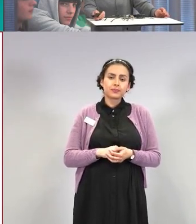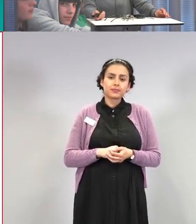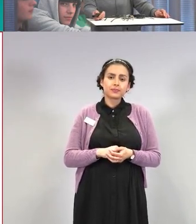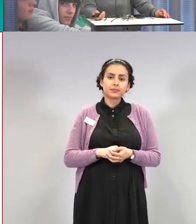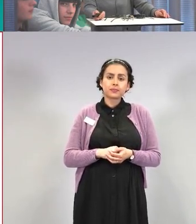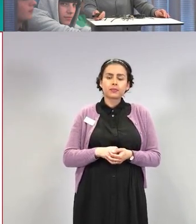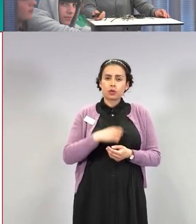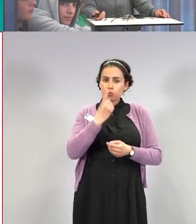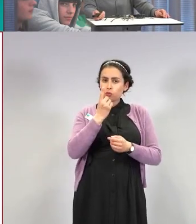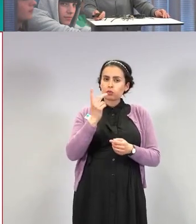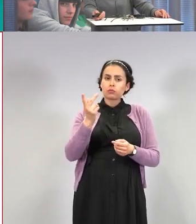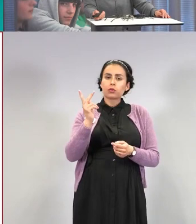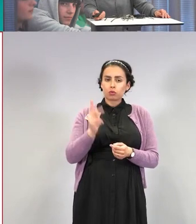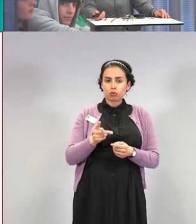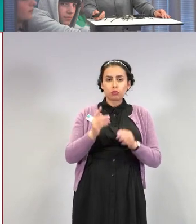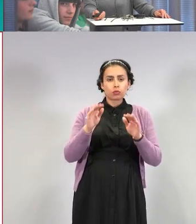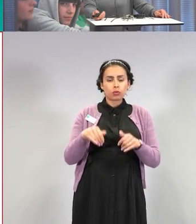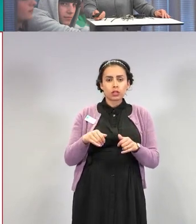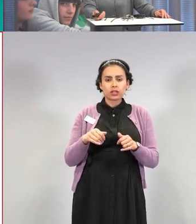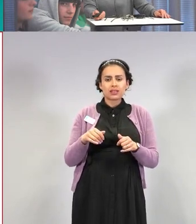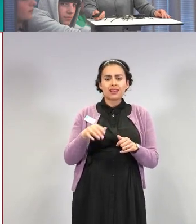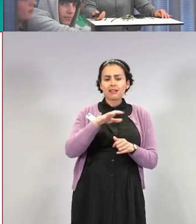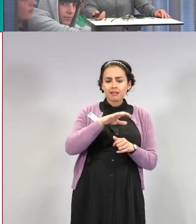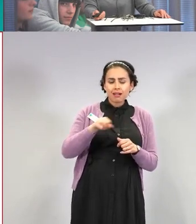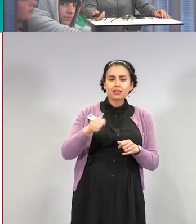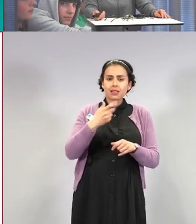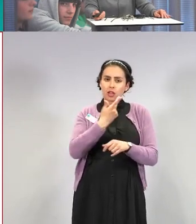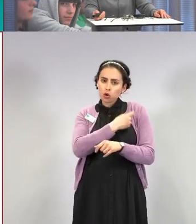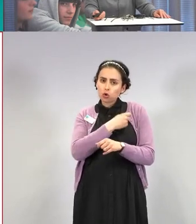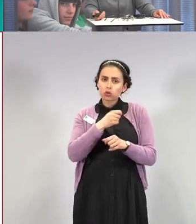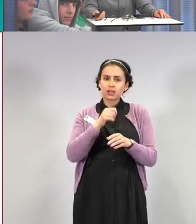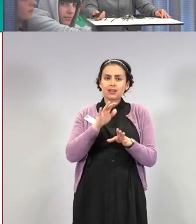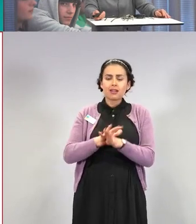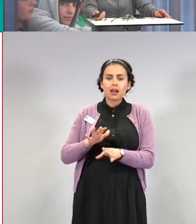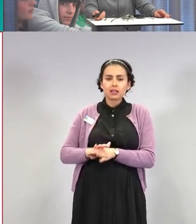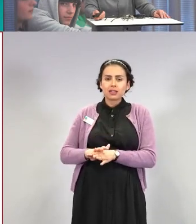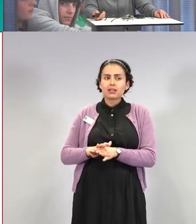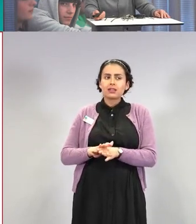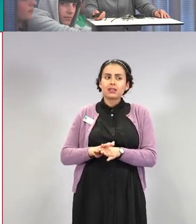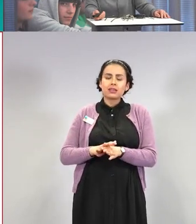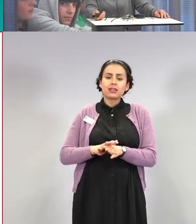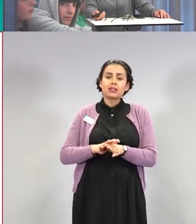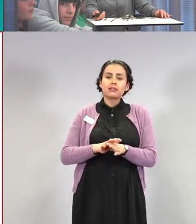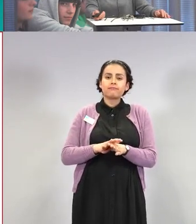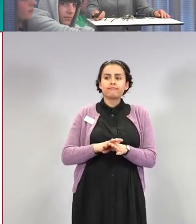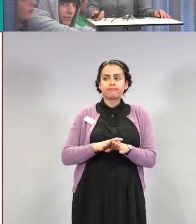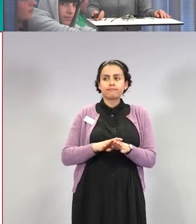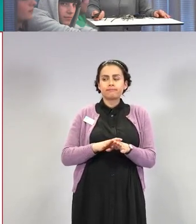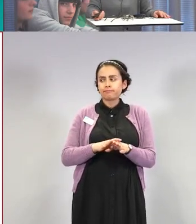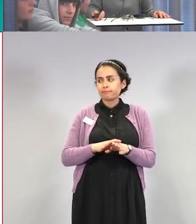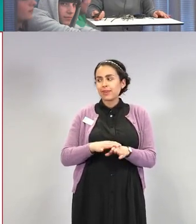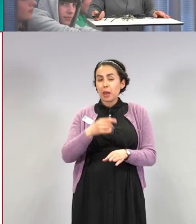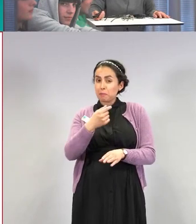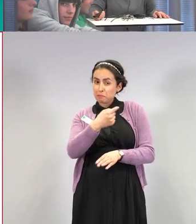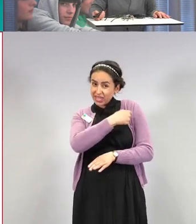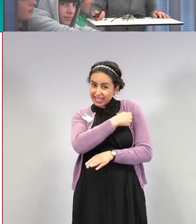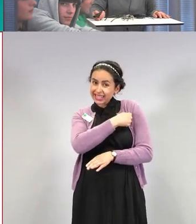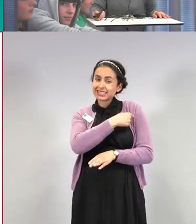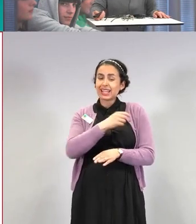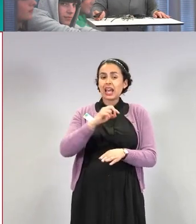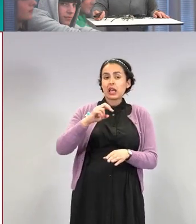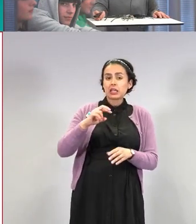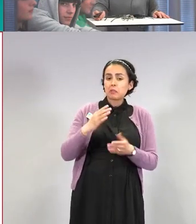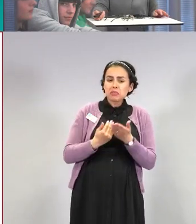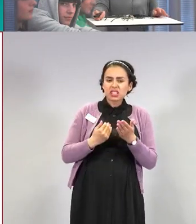Yksi oli, että johtuvatko kaikki rokotehaitat nimenomaan piikittämisestä? Miksi rokotetta ei voi antaa nenäsumutteena?